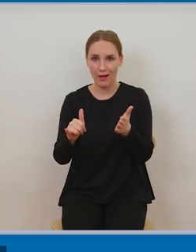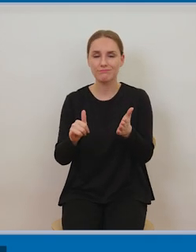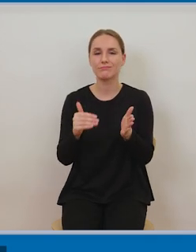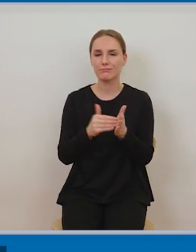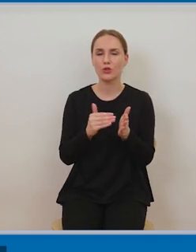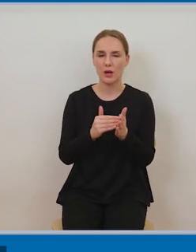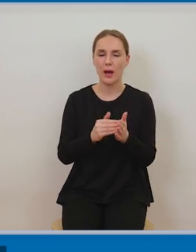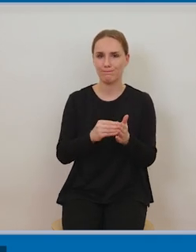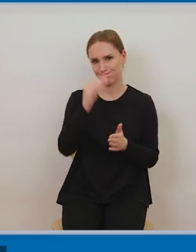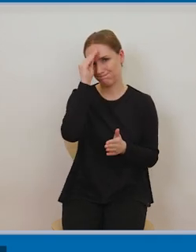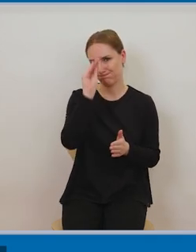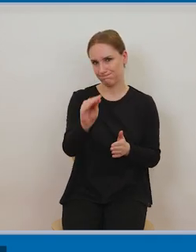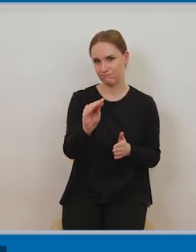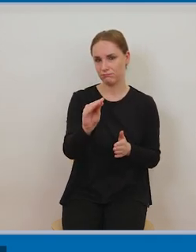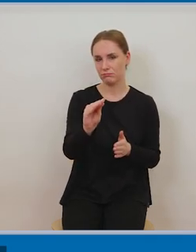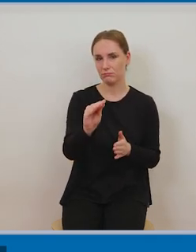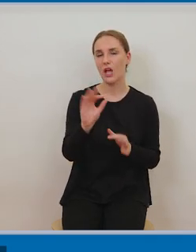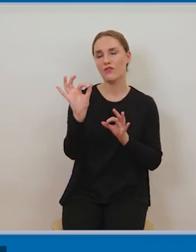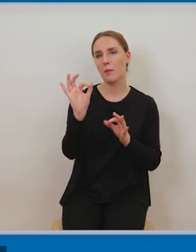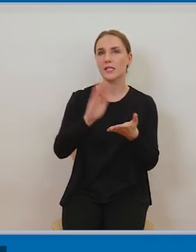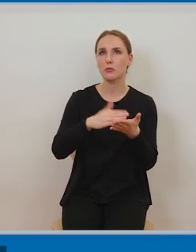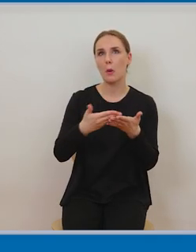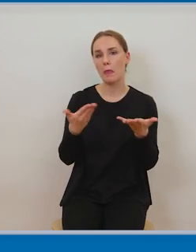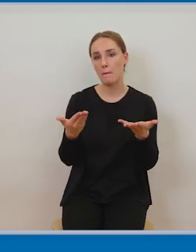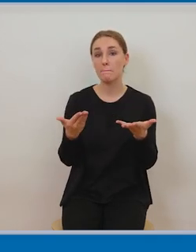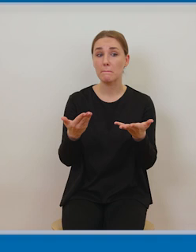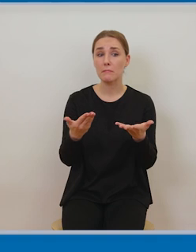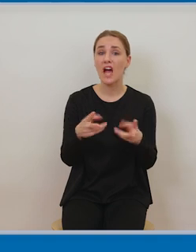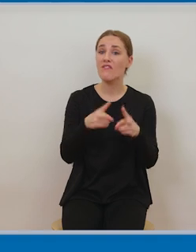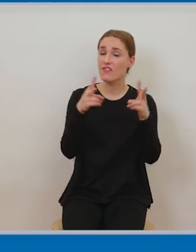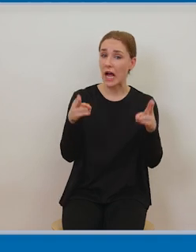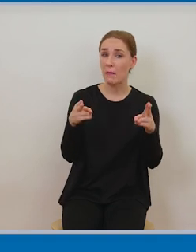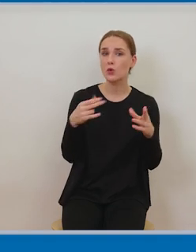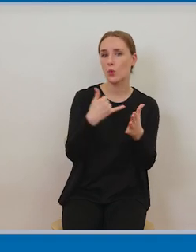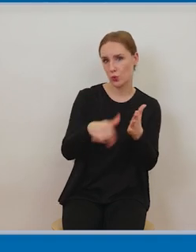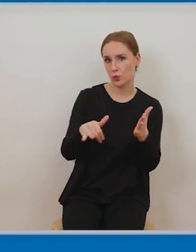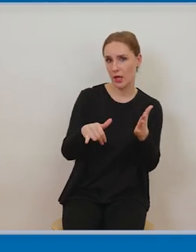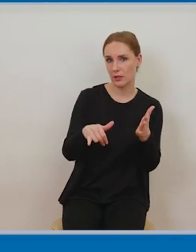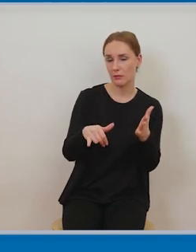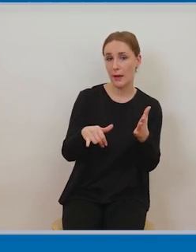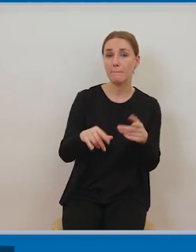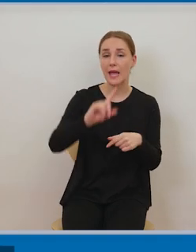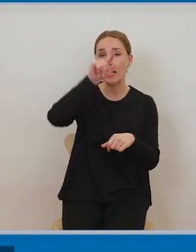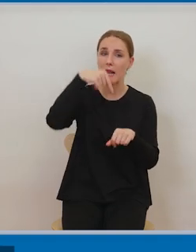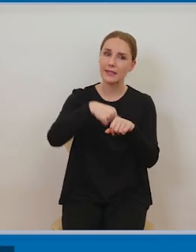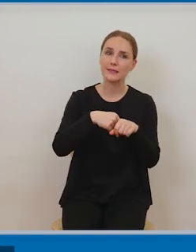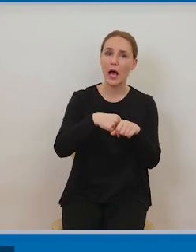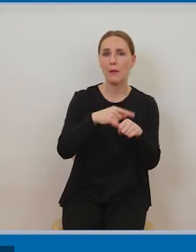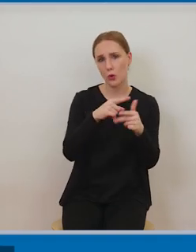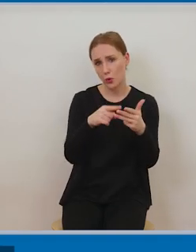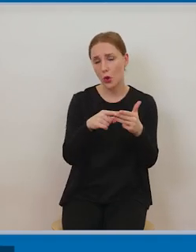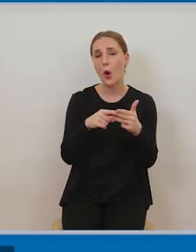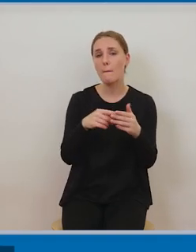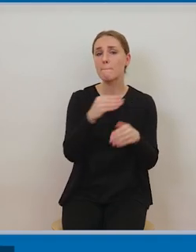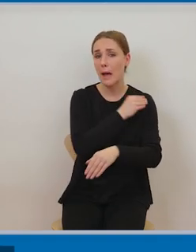sposoby korzystania z utworów dla potrzeb osób z niepełnosprawnością? Tworzenie elektronicznych zbiorów takich utworów, a więc prowadzący